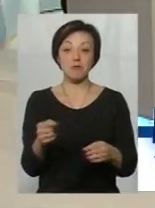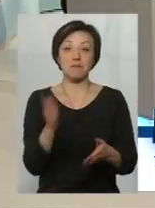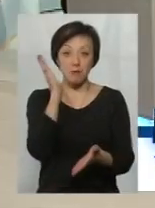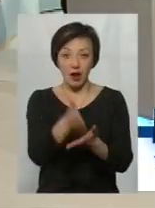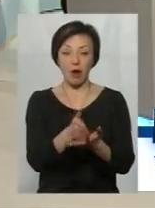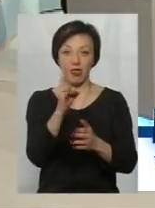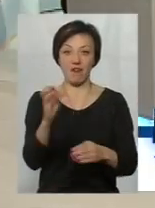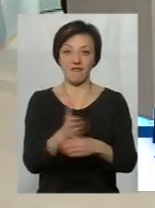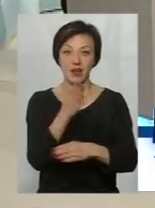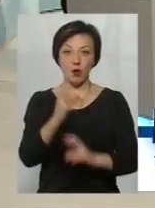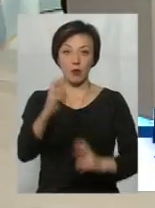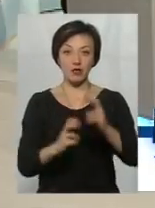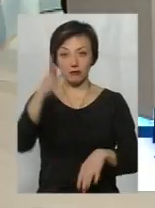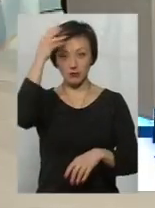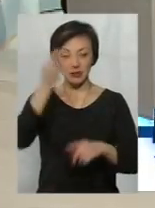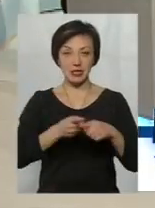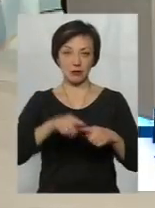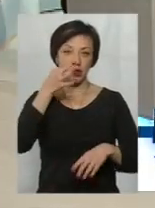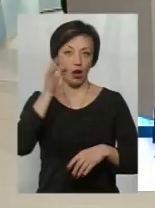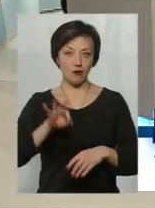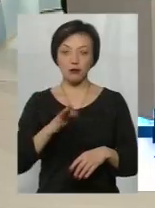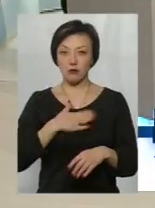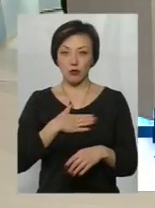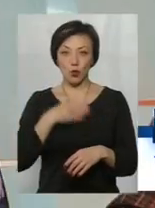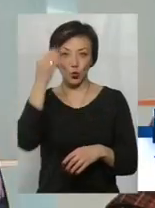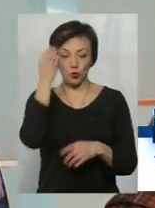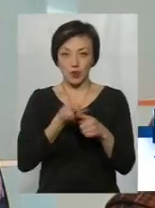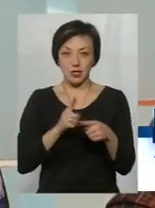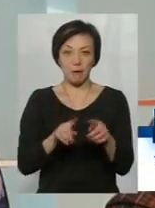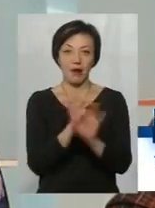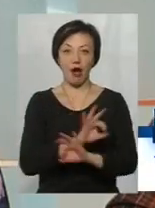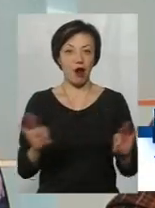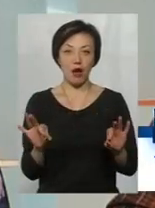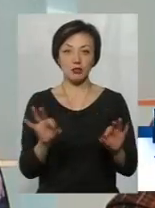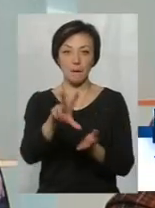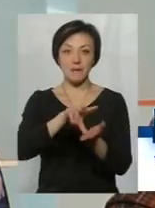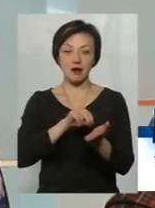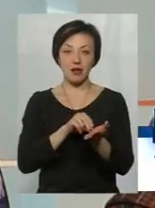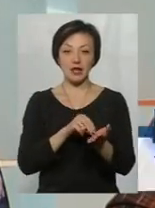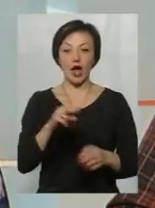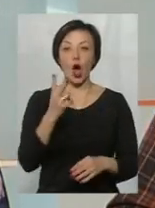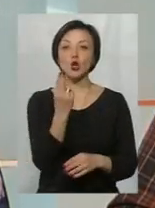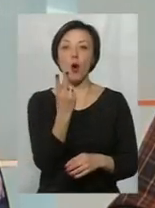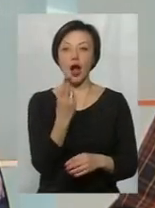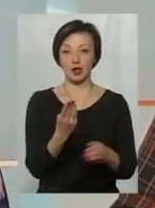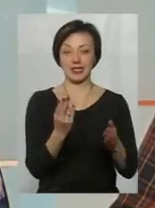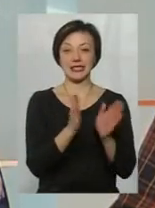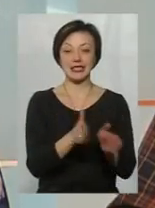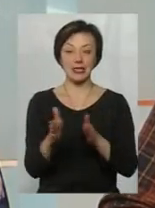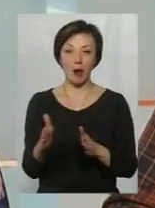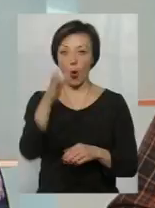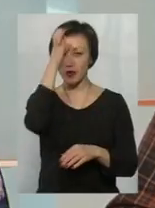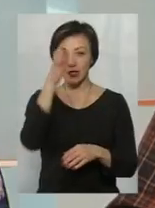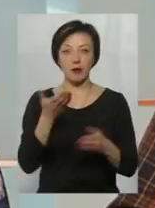виробництві оволодівають цими навичками. Ну, як на мене, це прекрасний приклад, власне, дуальної системи освіти, коли ми